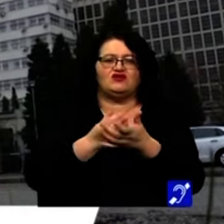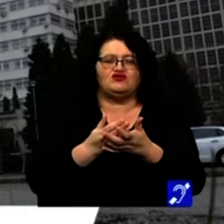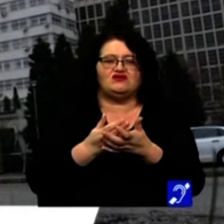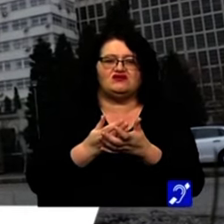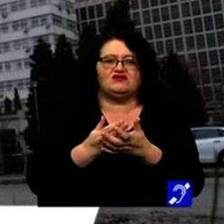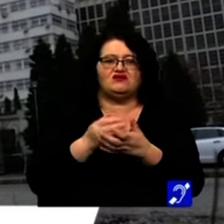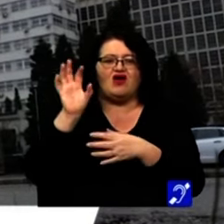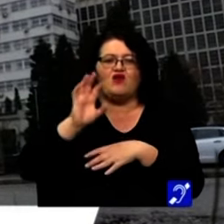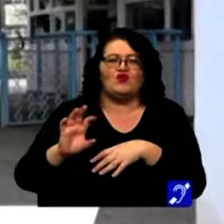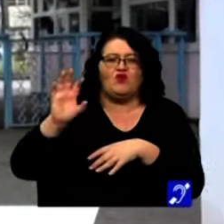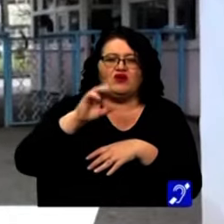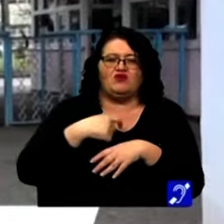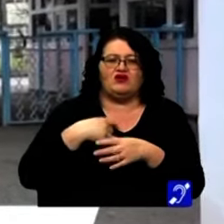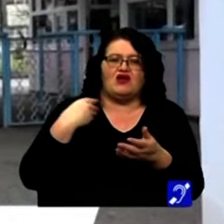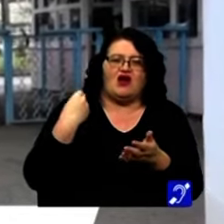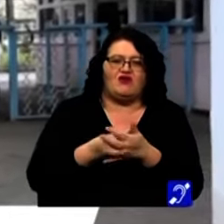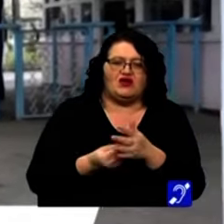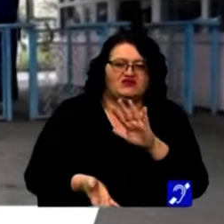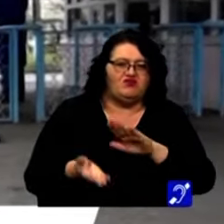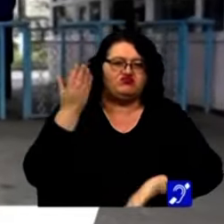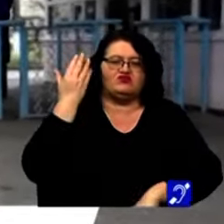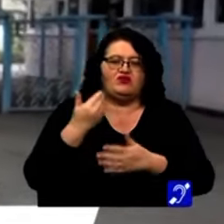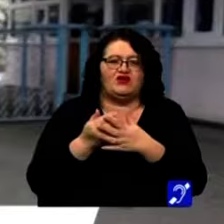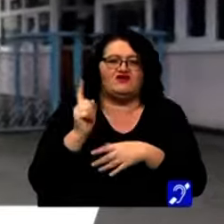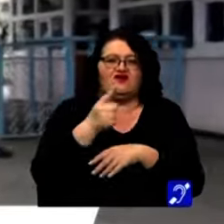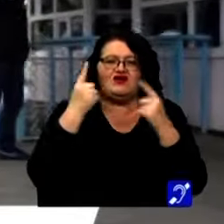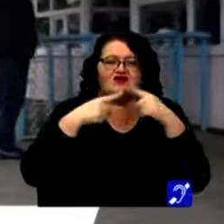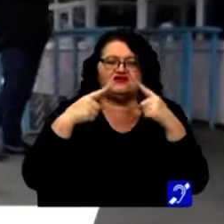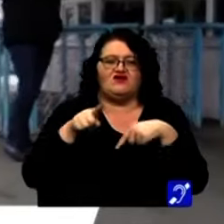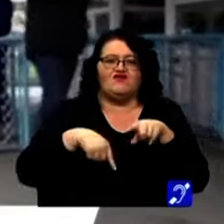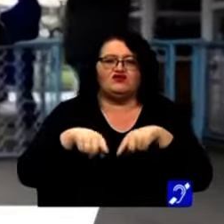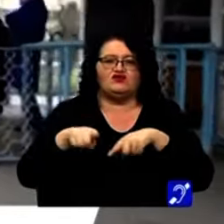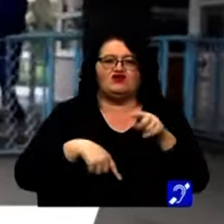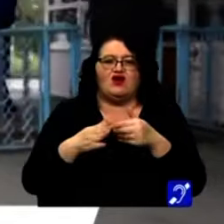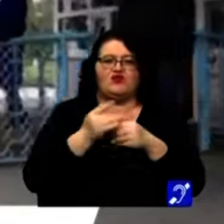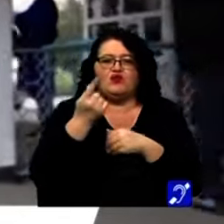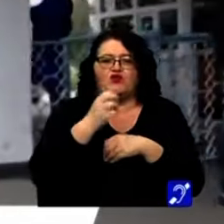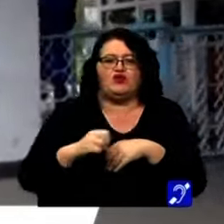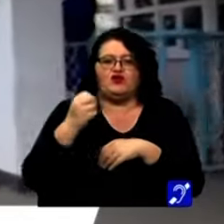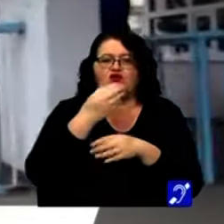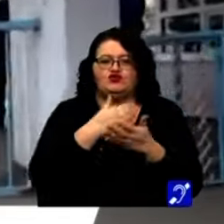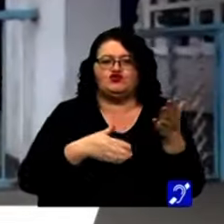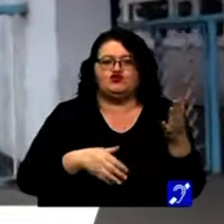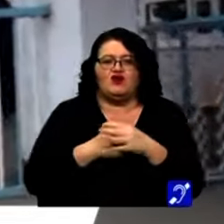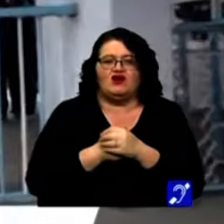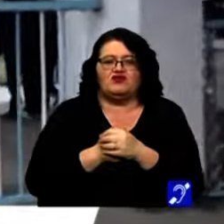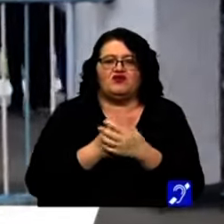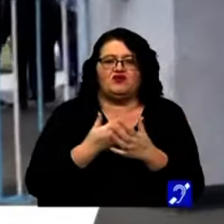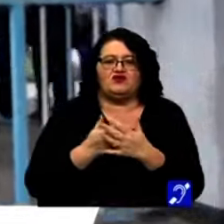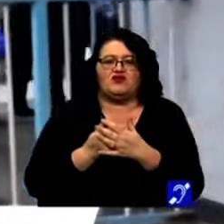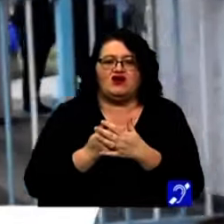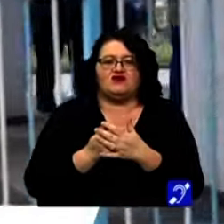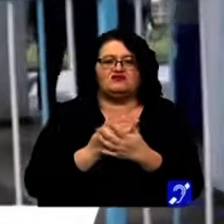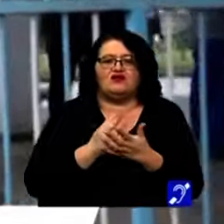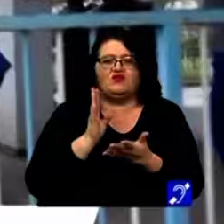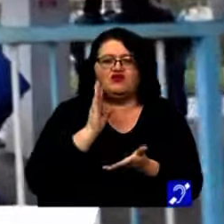europene, să plinească niște amenzuriașe pentru fiecare zi de funcționare, deoarece sunt atât unul de jumate de luni. A sfârșit că am trecut